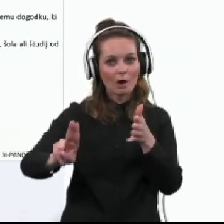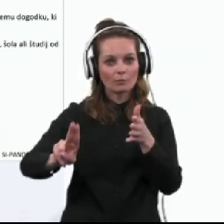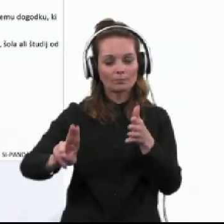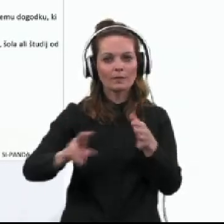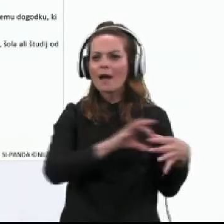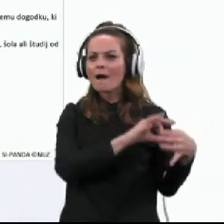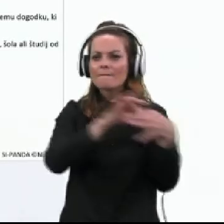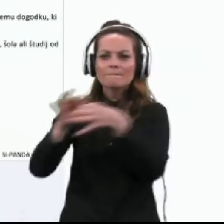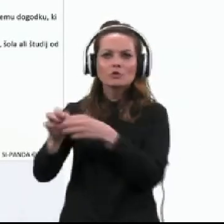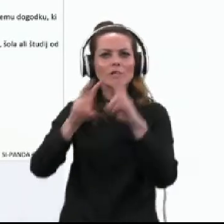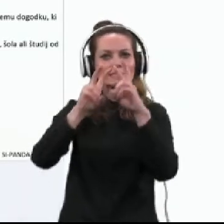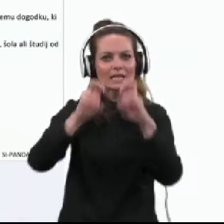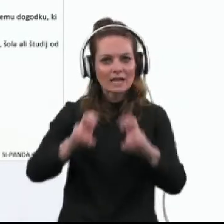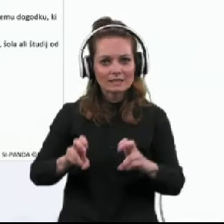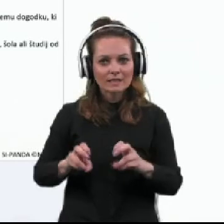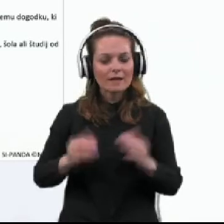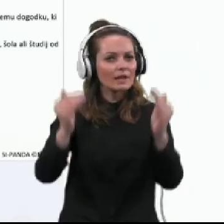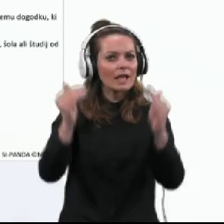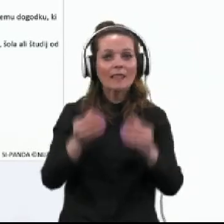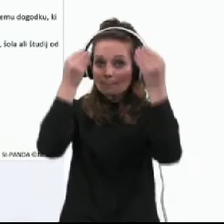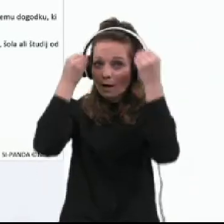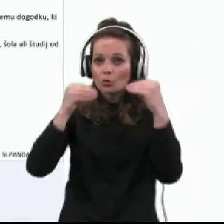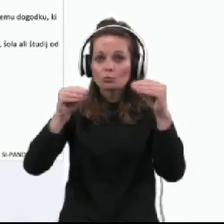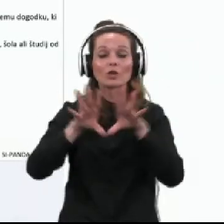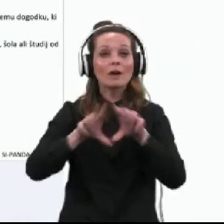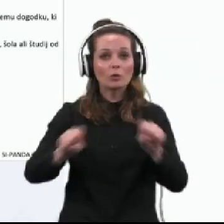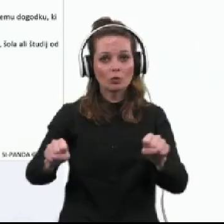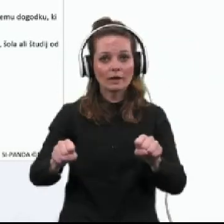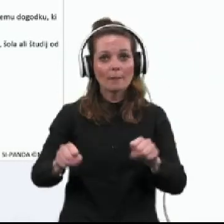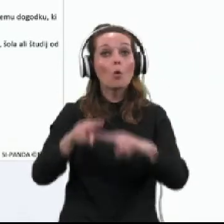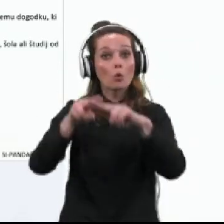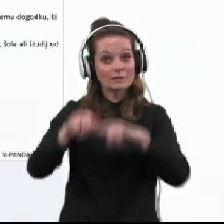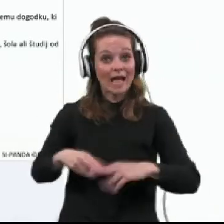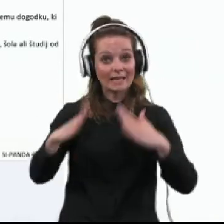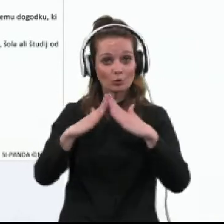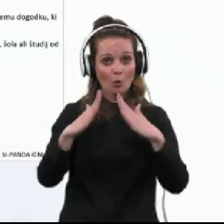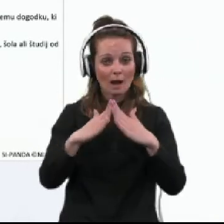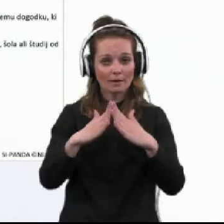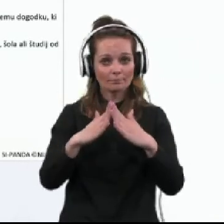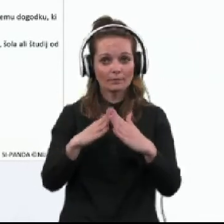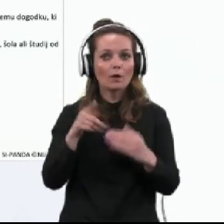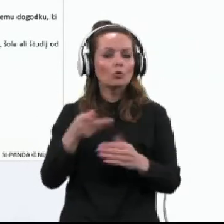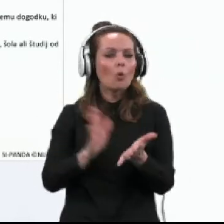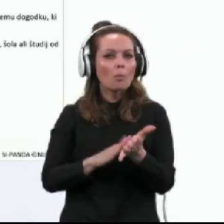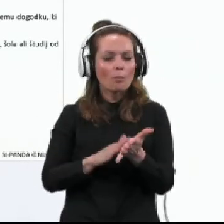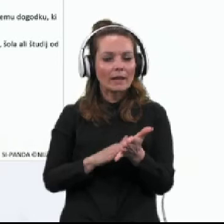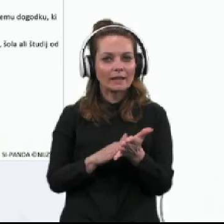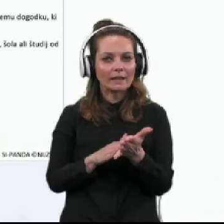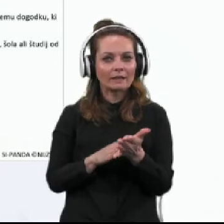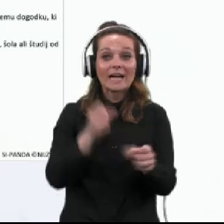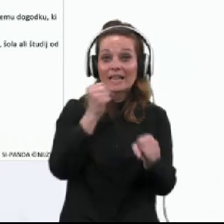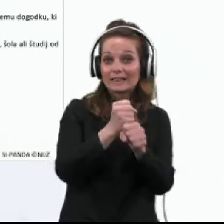V ščas raziskave je najmanj upoštevan ukrep ostajanje doma, kamor štejemo tako